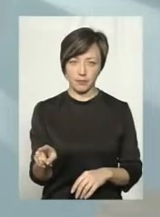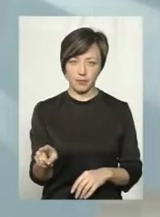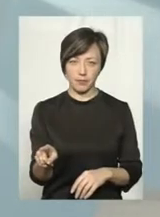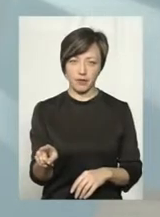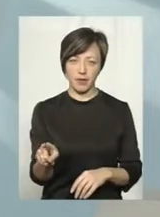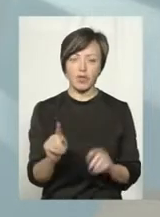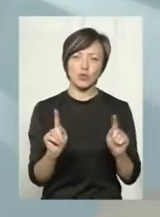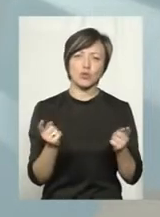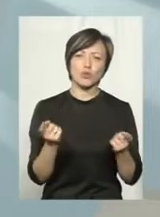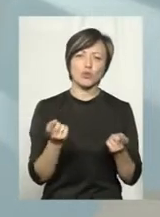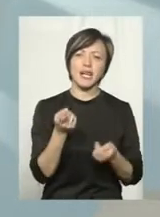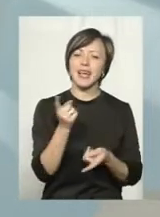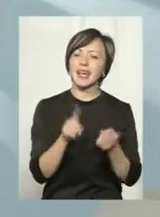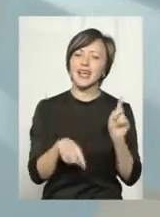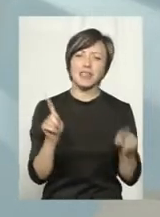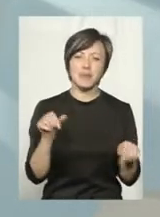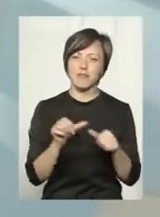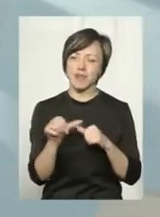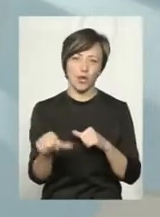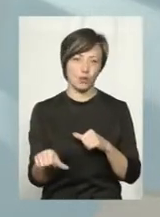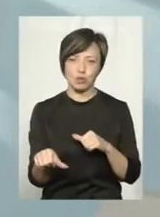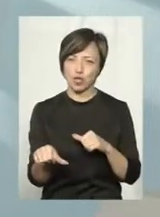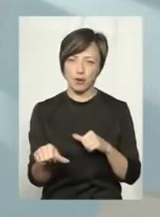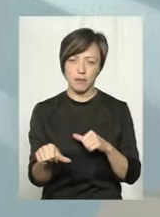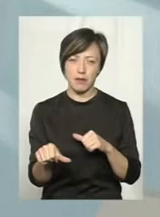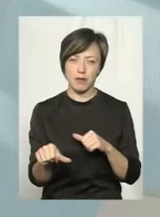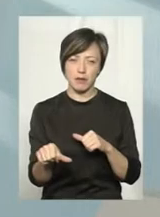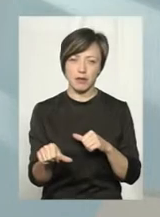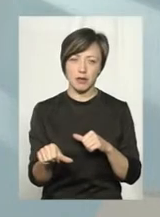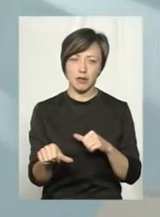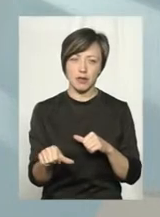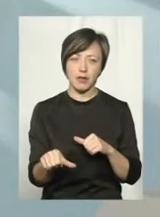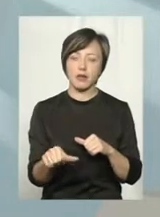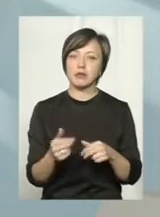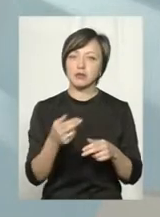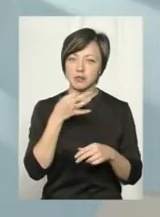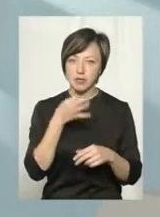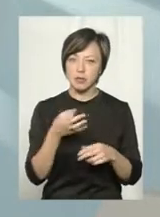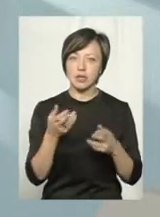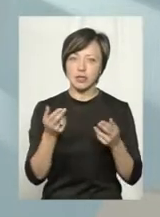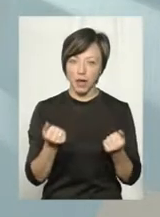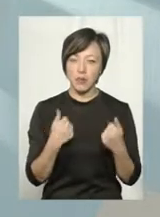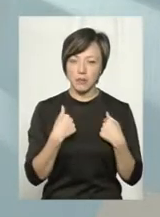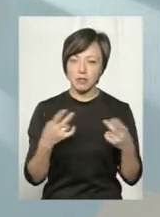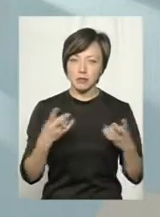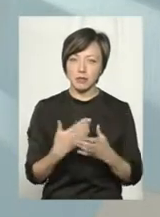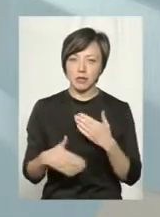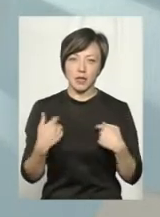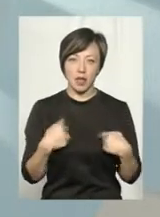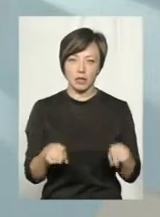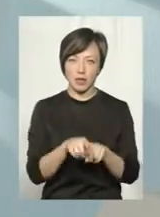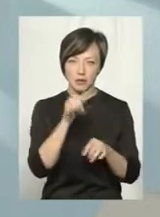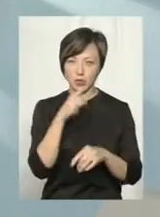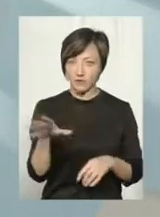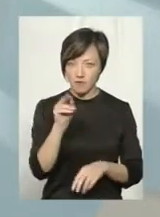дуже-дуже за рідким виключенням скаже, да, мені потрібно вже піти, я вже так не можу. Вони